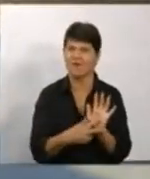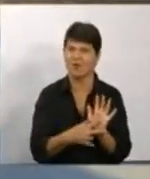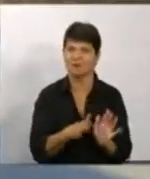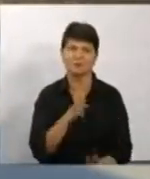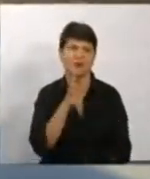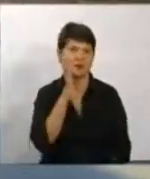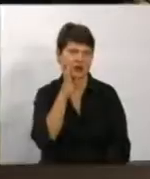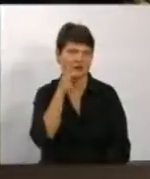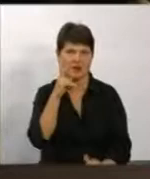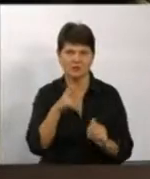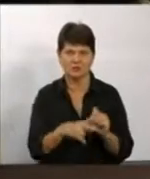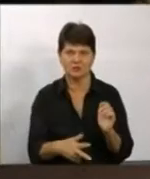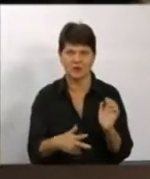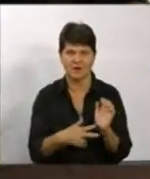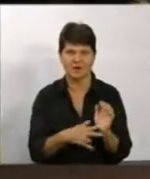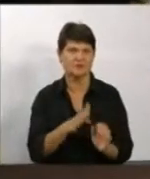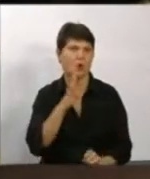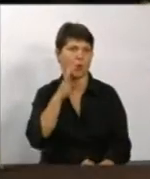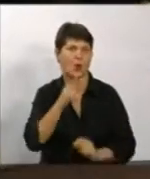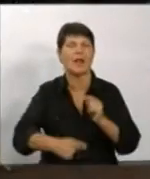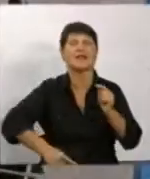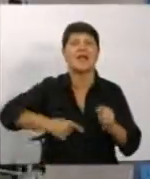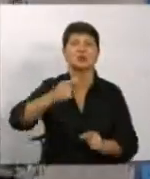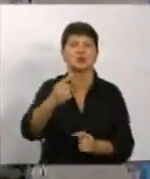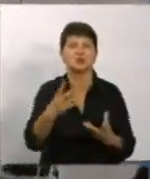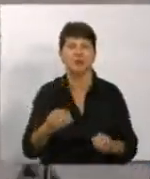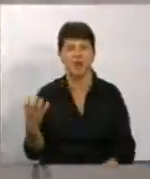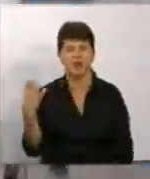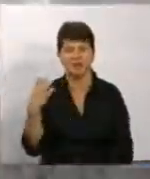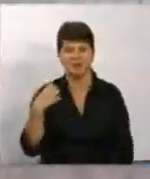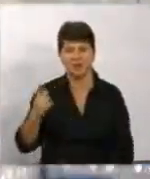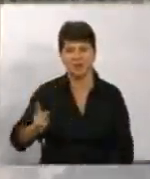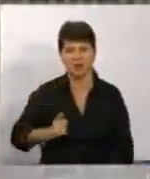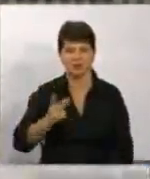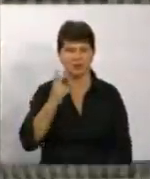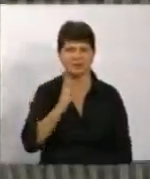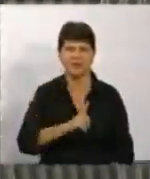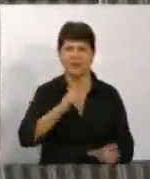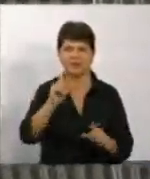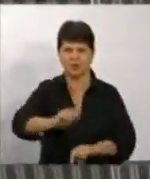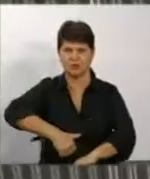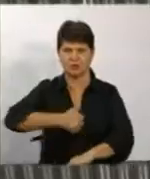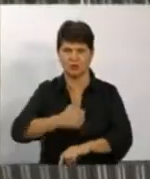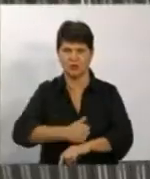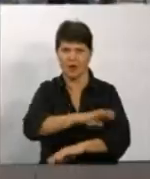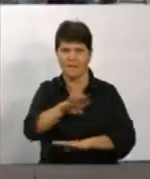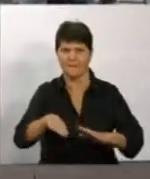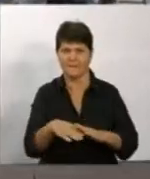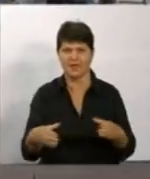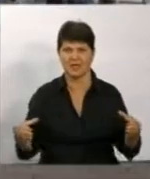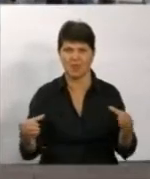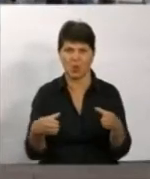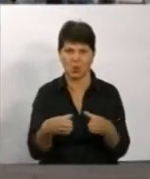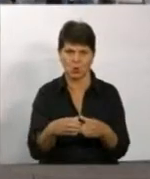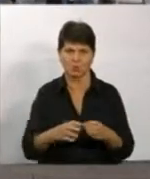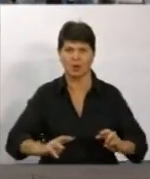і закінчується 8-ї години ранку на наступний день. Начальники караулів завжди виїжджають на чолі свого підрозділу і керують оперативними діями на